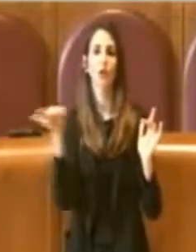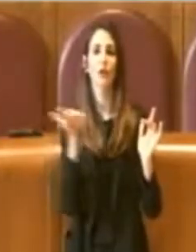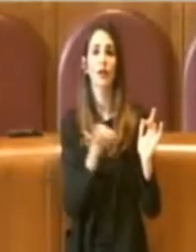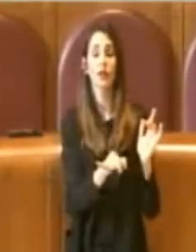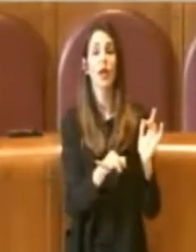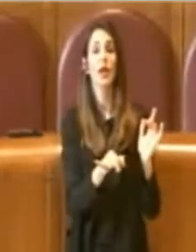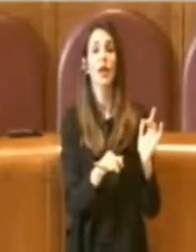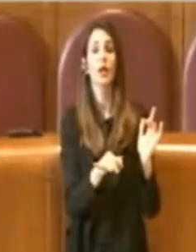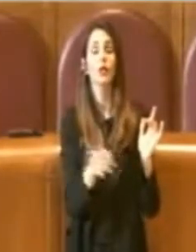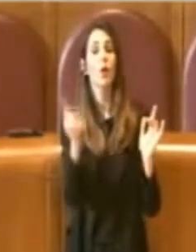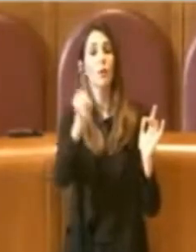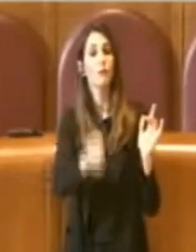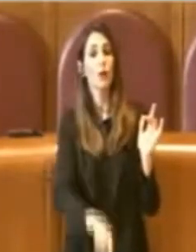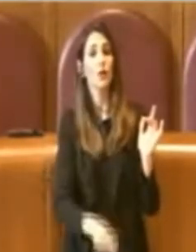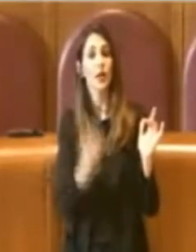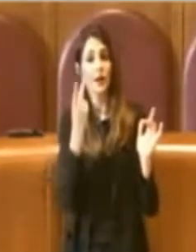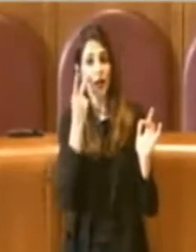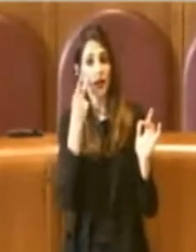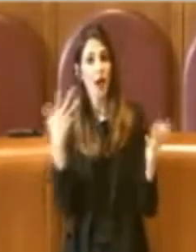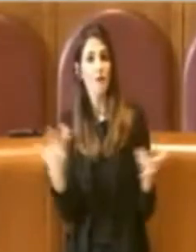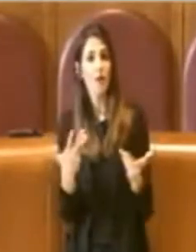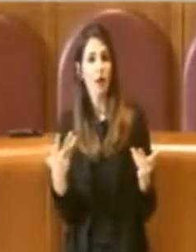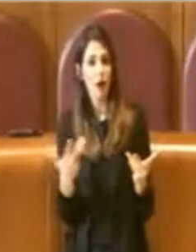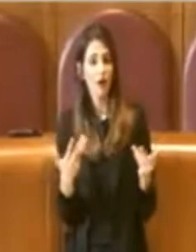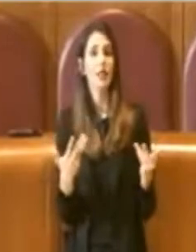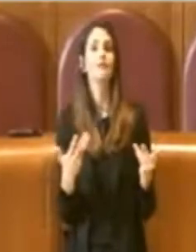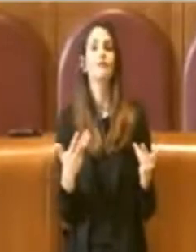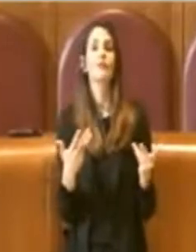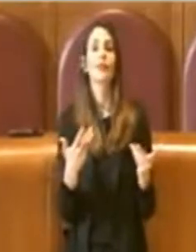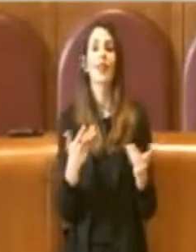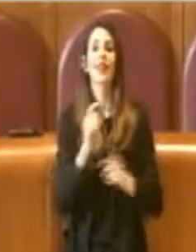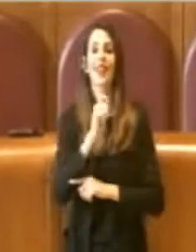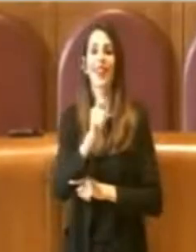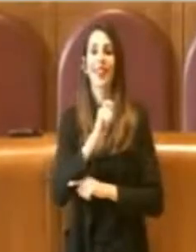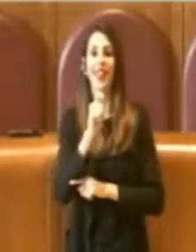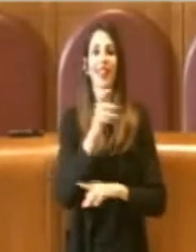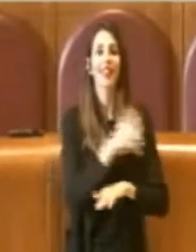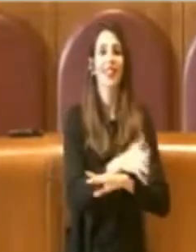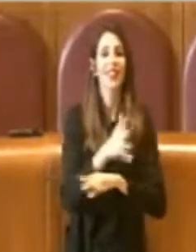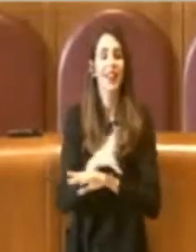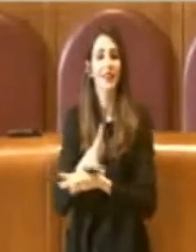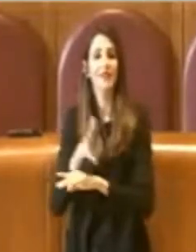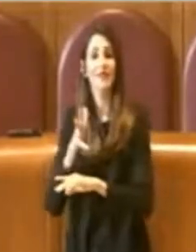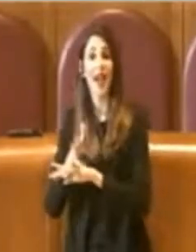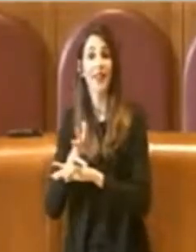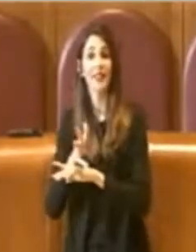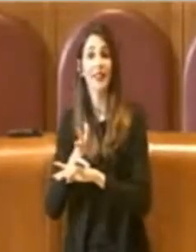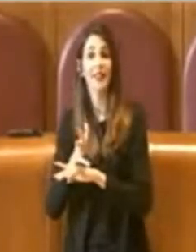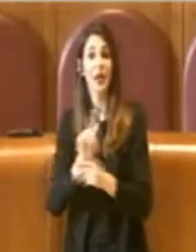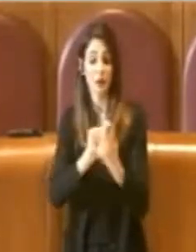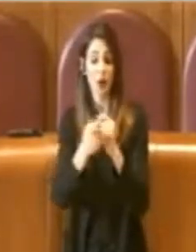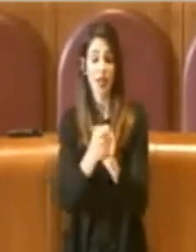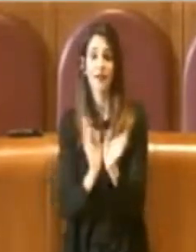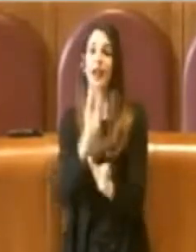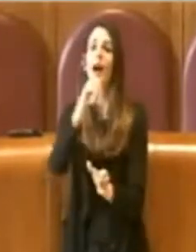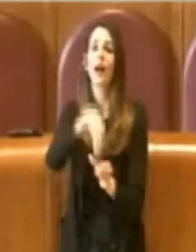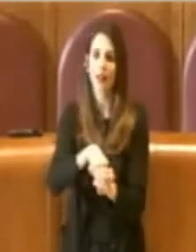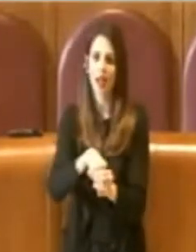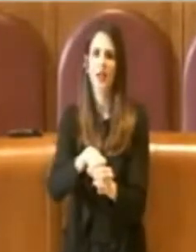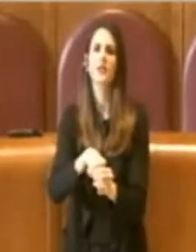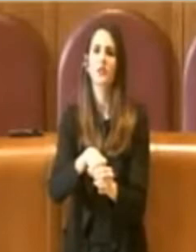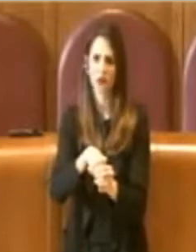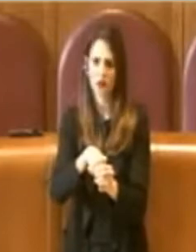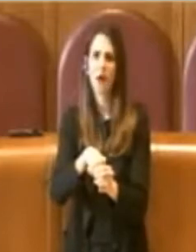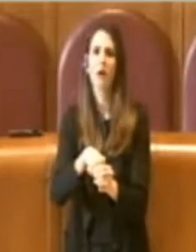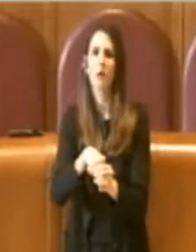rilevare che gli interventi che sono all'interno della variazione sono ben distribuiti su tutto il